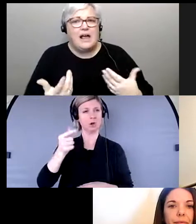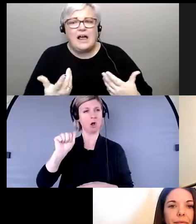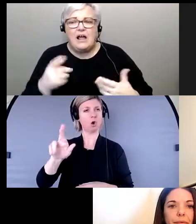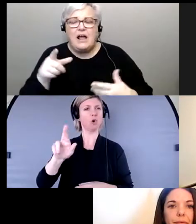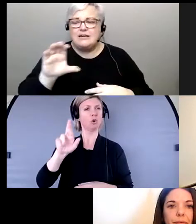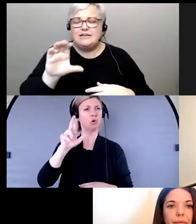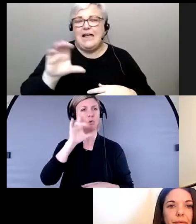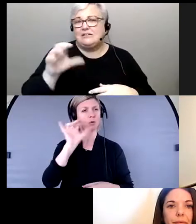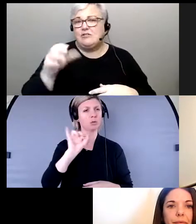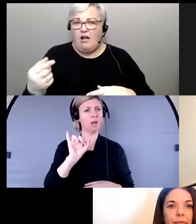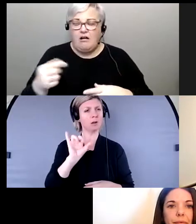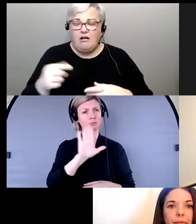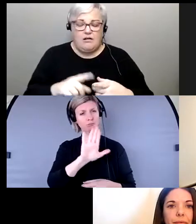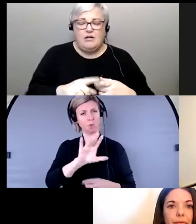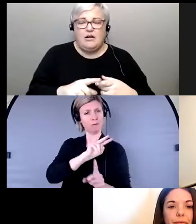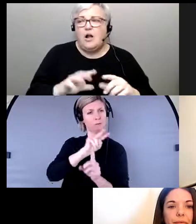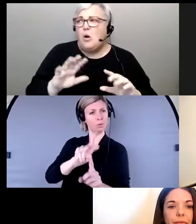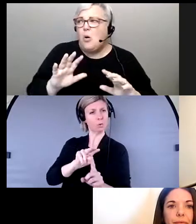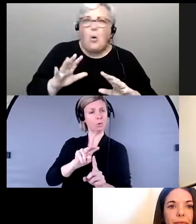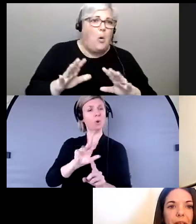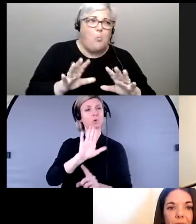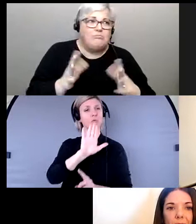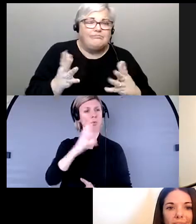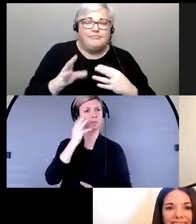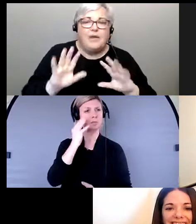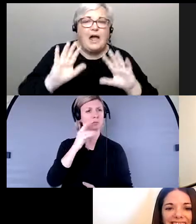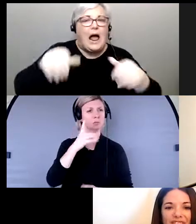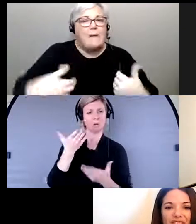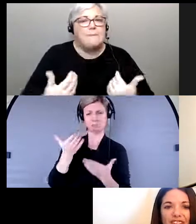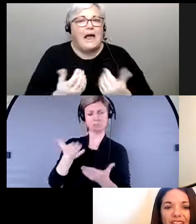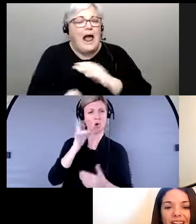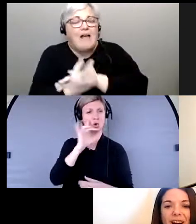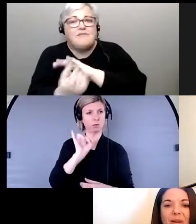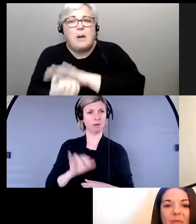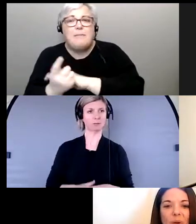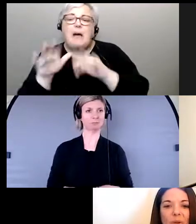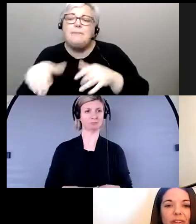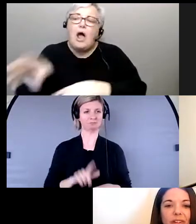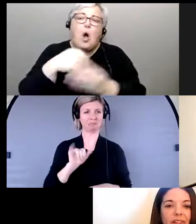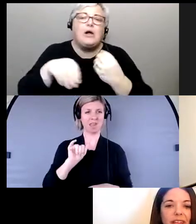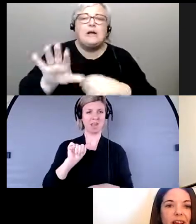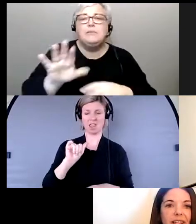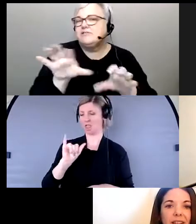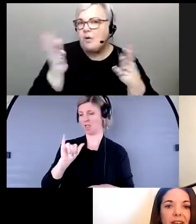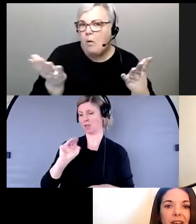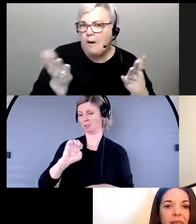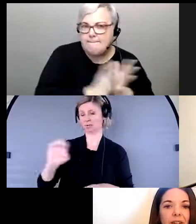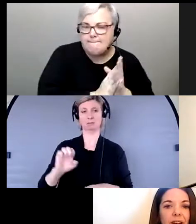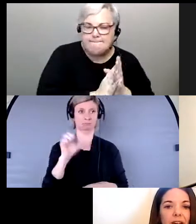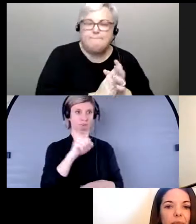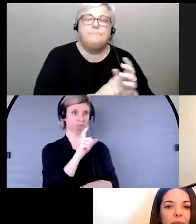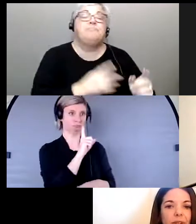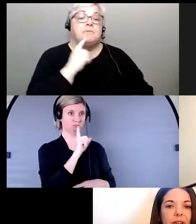et quelle a été la réponse à ces événements de la part de votre organisme? Oui, certainement.